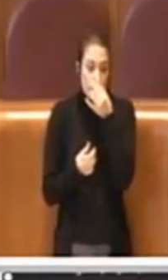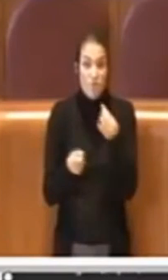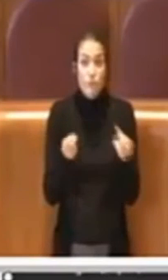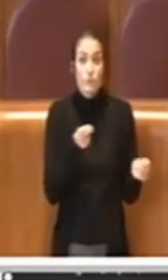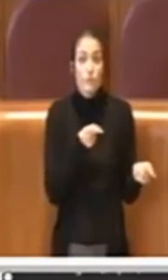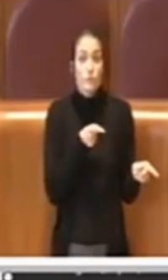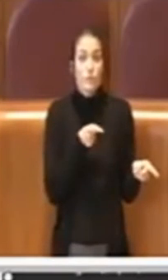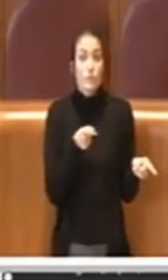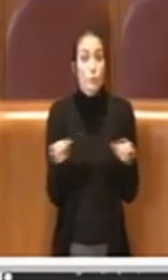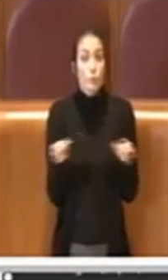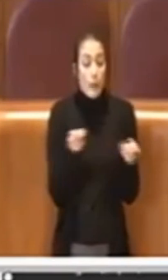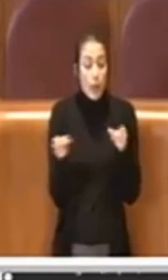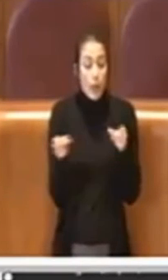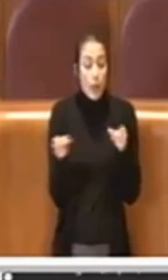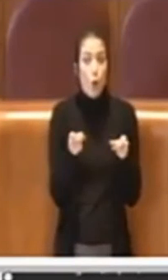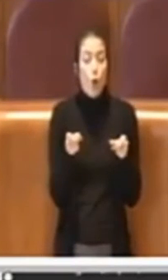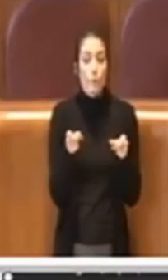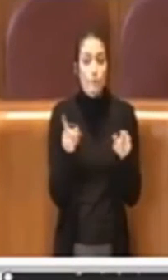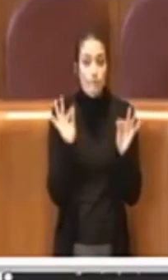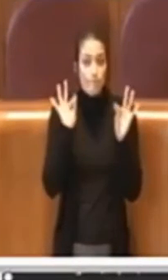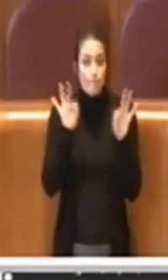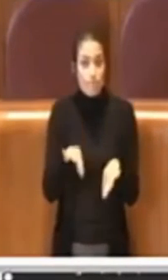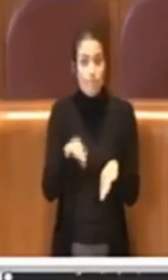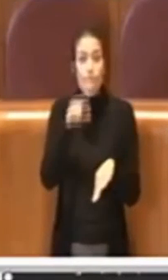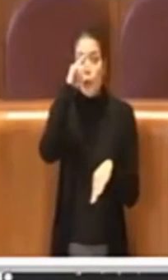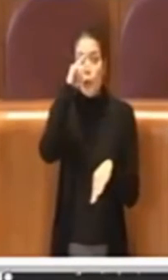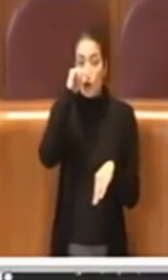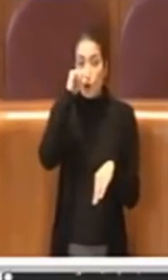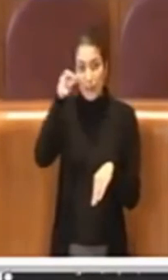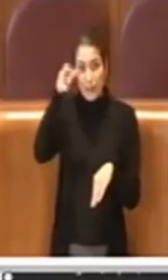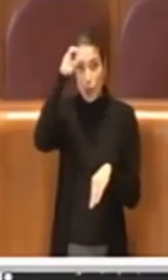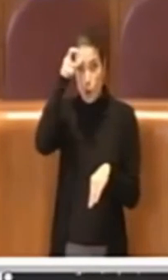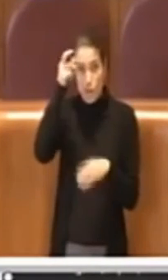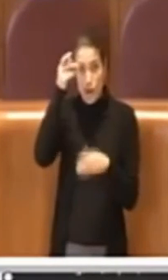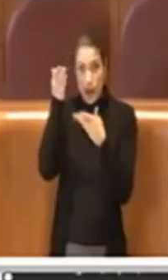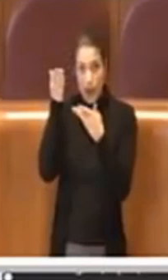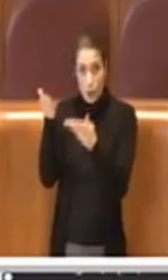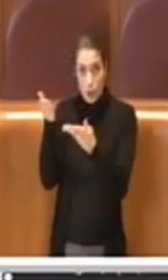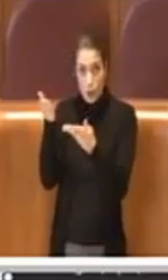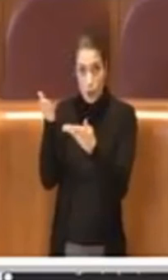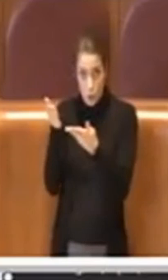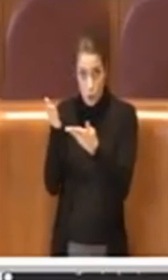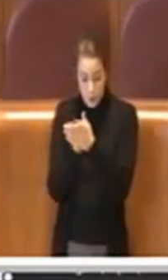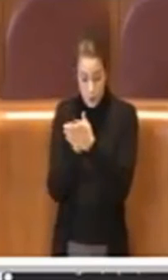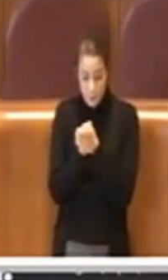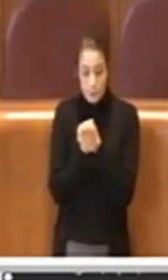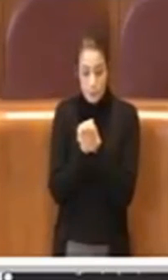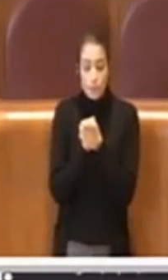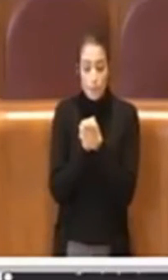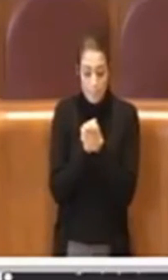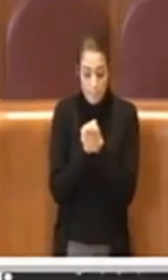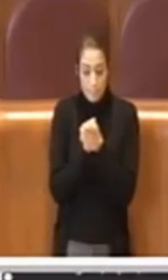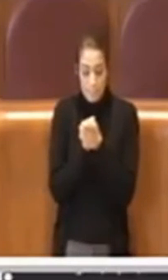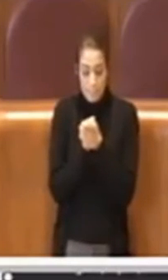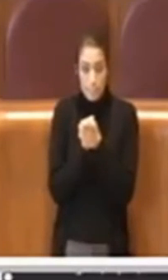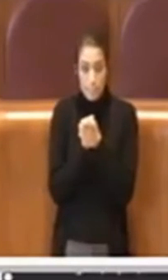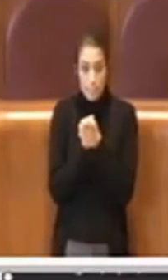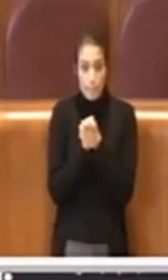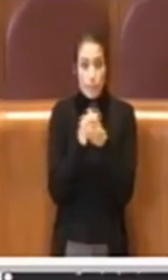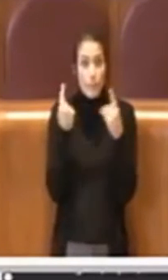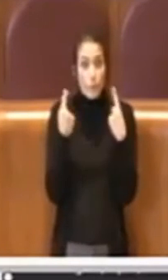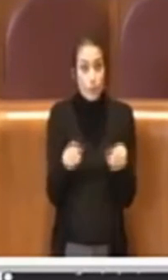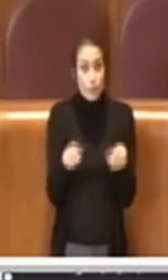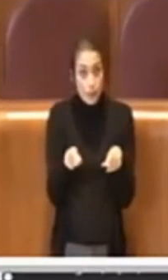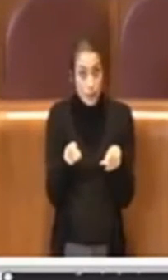arrivato con il governo Conte è stata